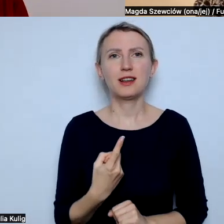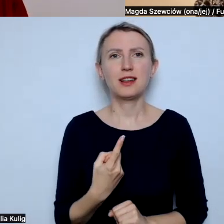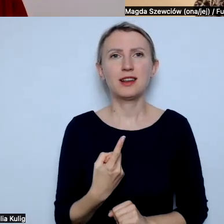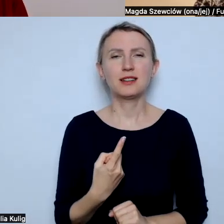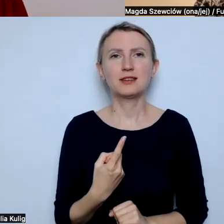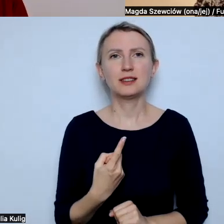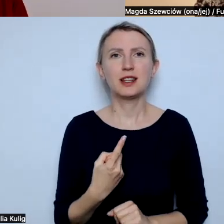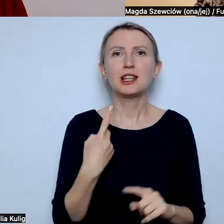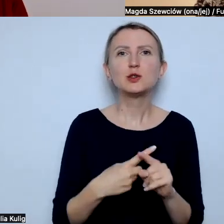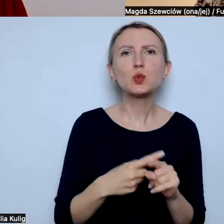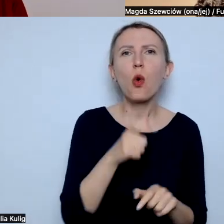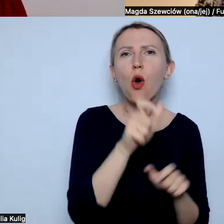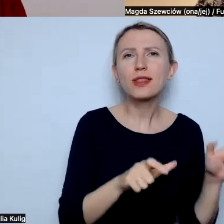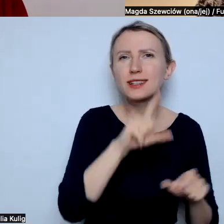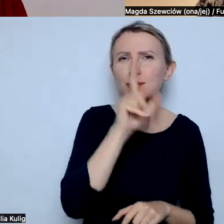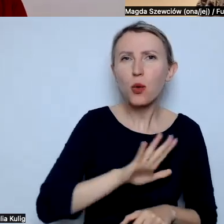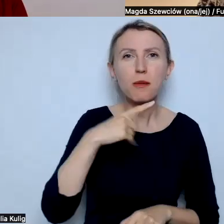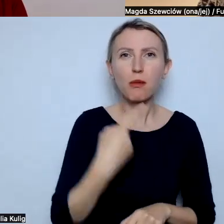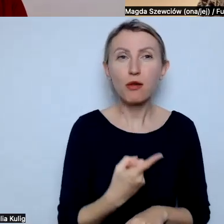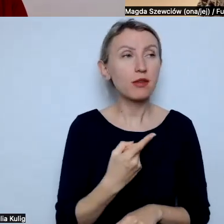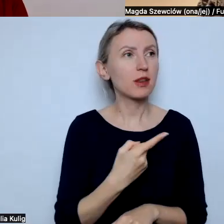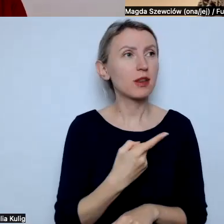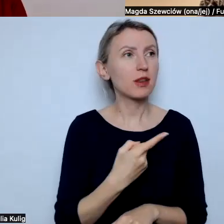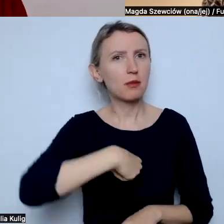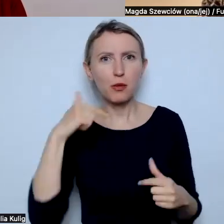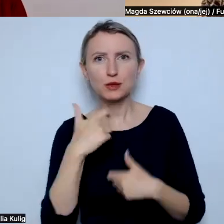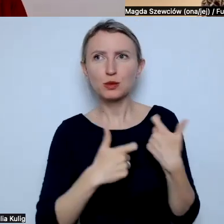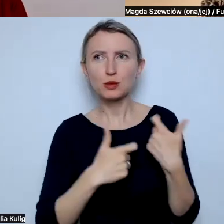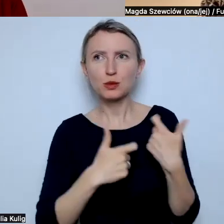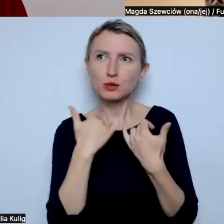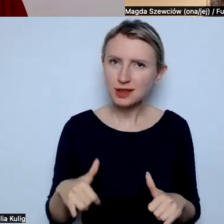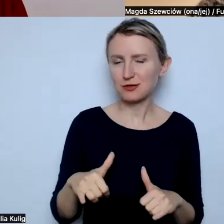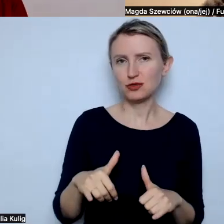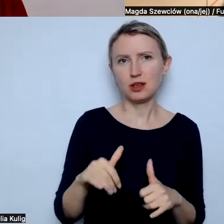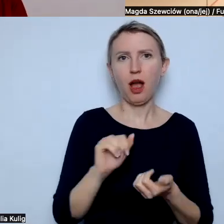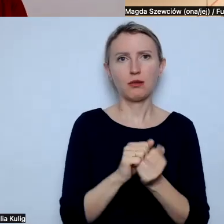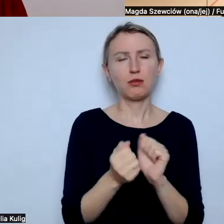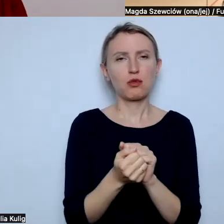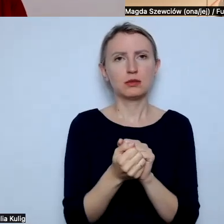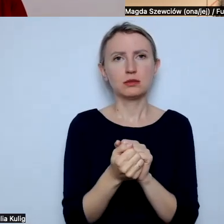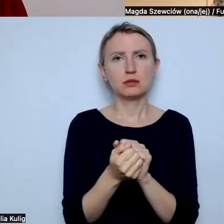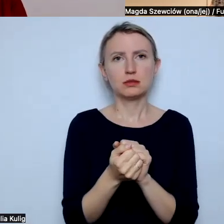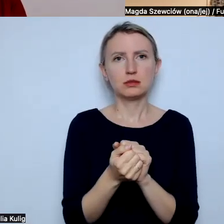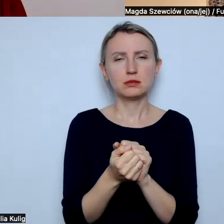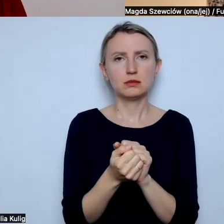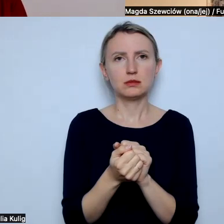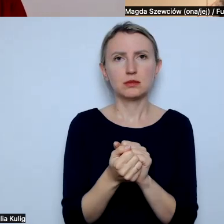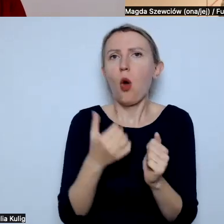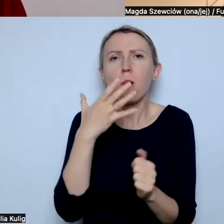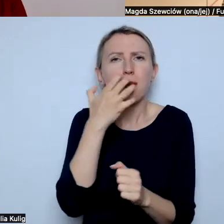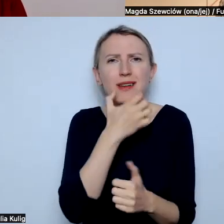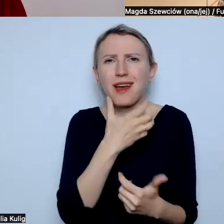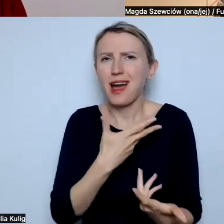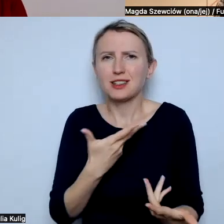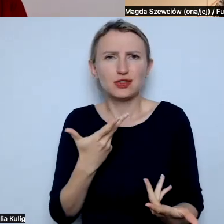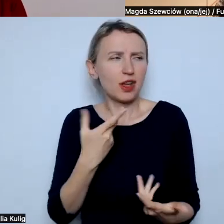członek, członkini społeczności powie, że powinniśmy coś robić inaczej albo, że nie wiem, przykład uraża, obraża, nie podoba